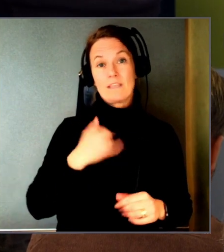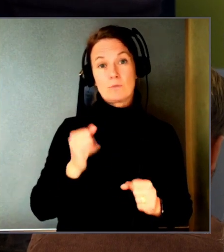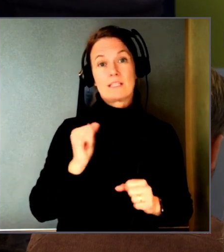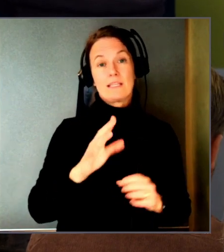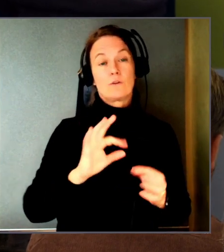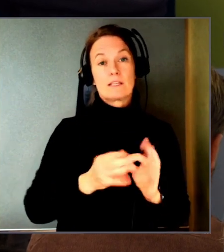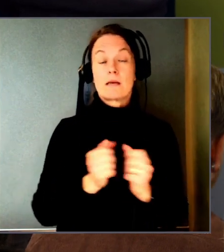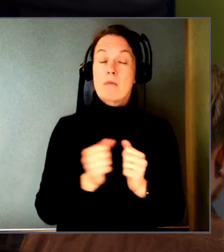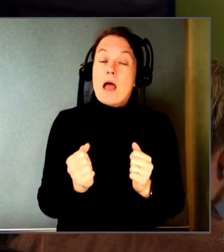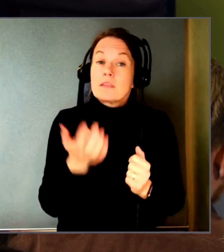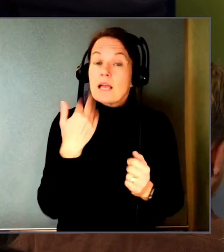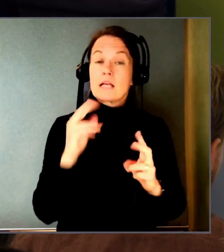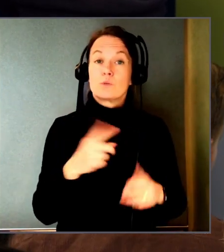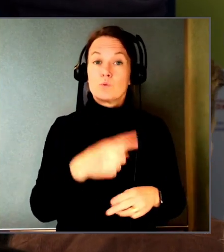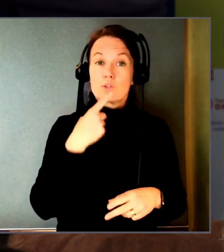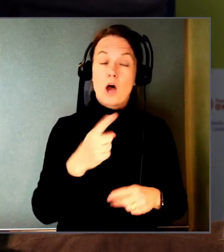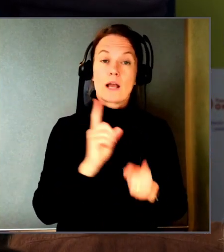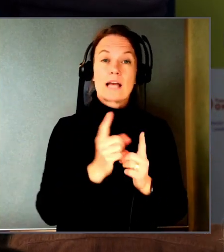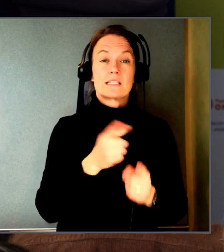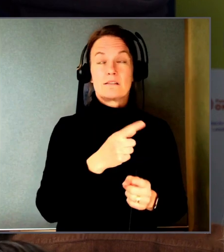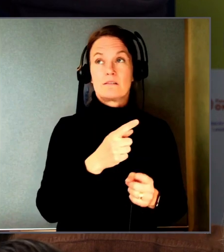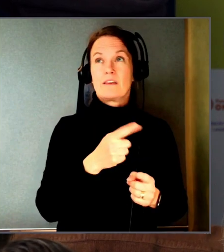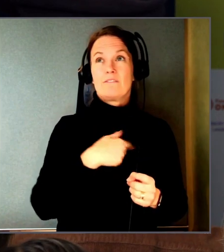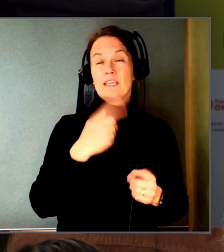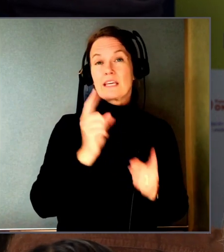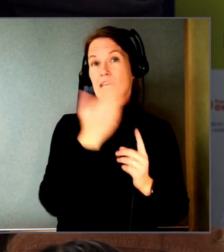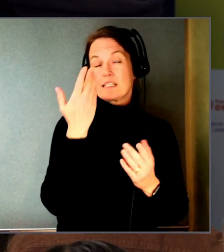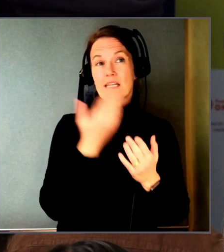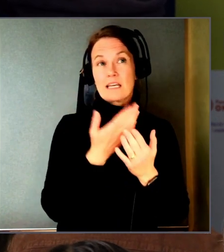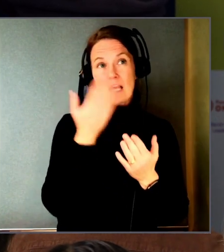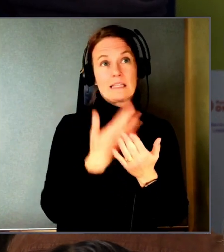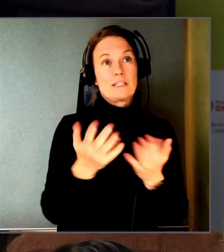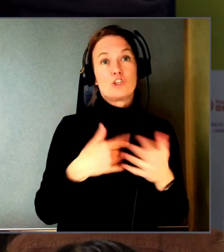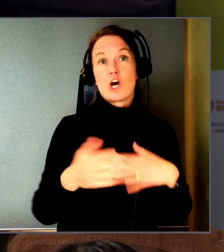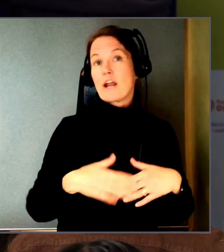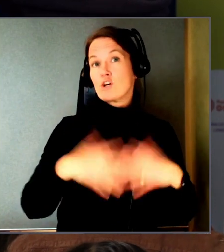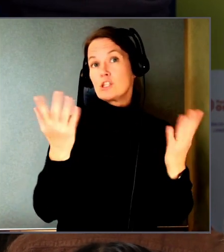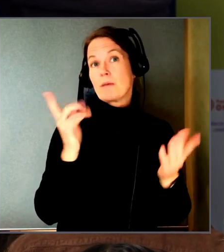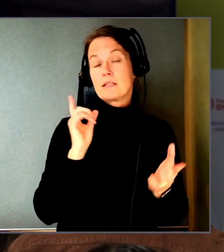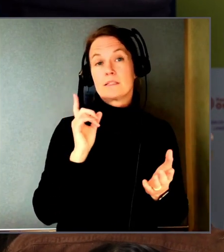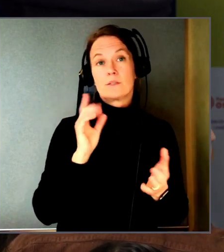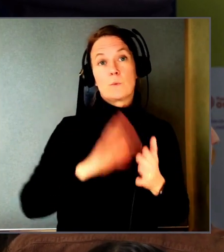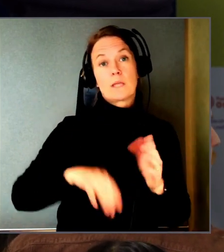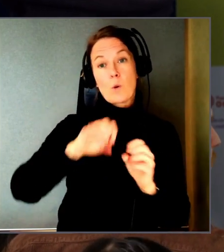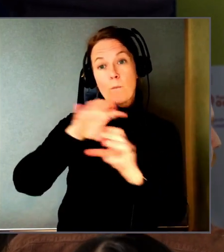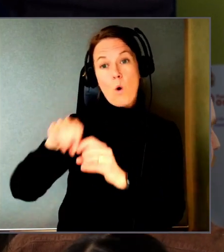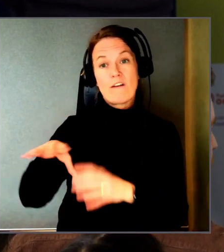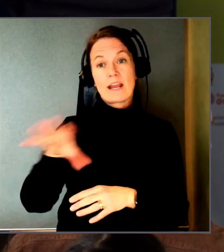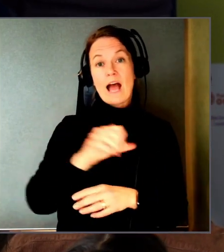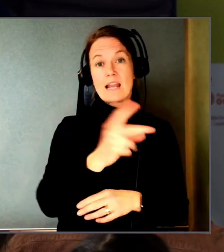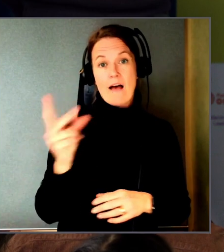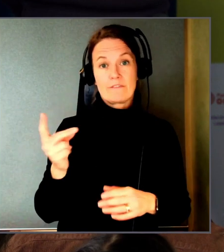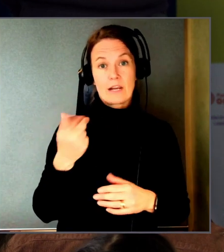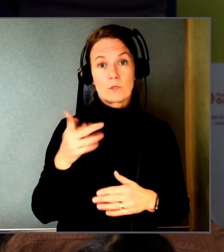bli som du säger. Att vi kanske inte kan göra vad som helst utan att påverka våra andra kunder. Och det har ju varit en stor grej nu när vi